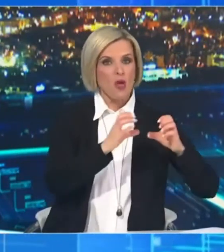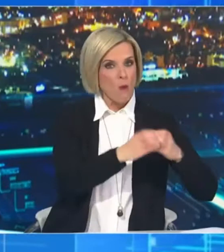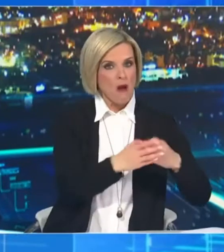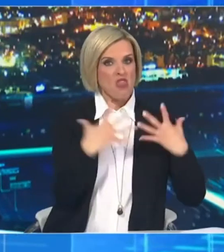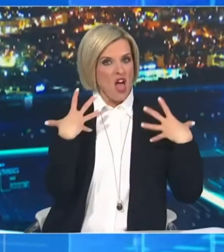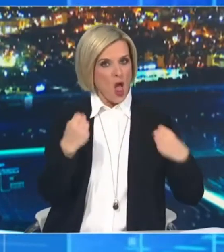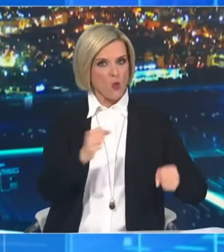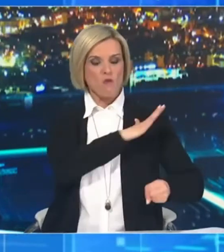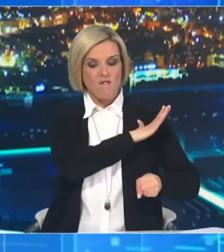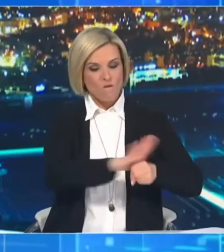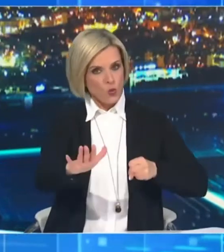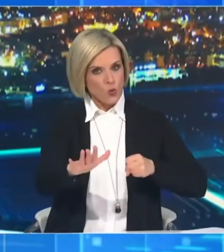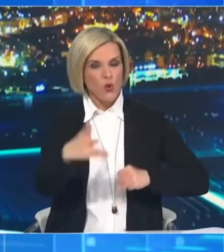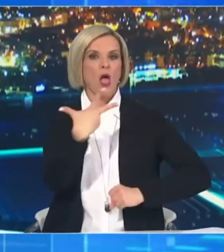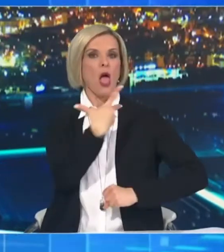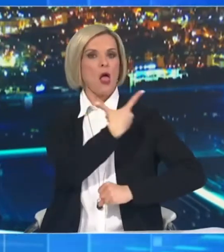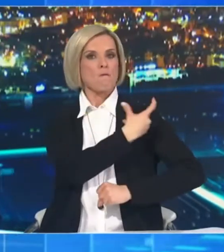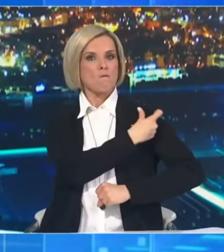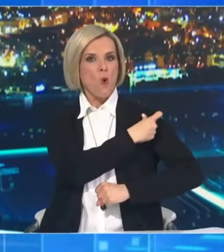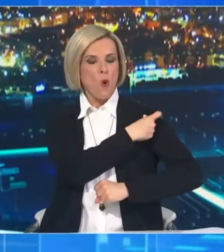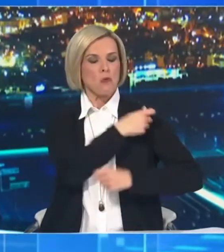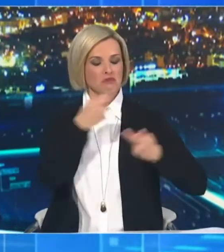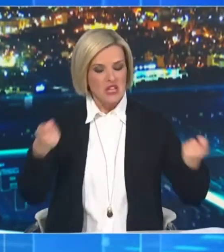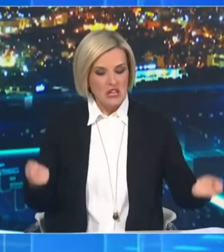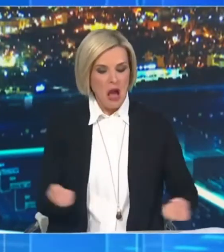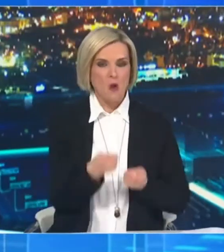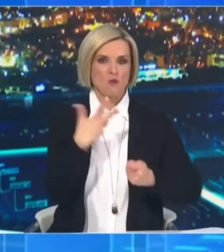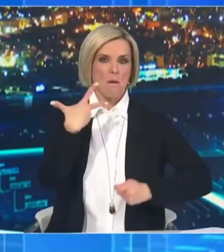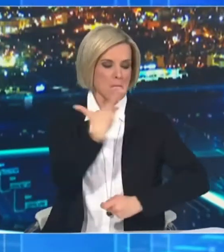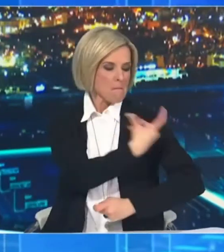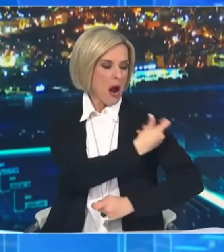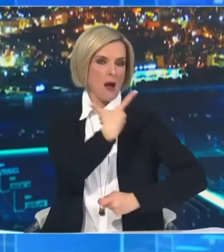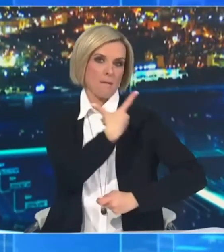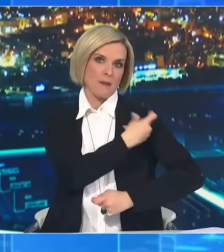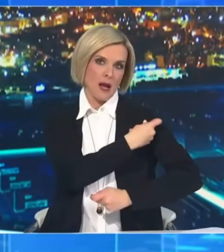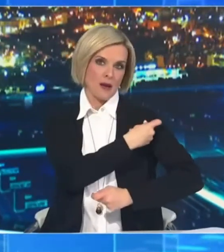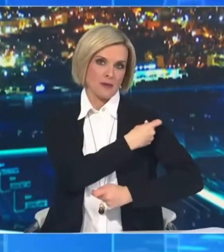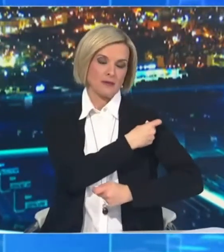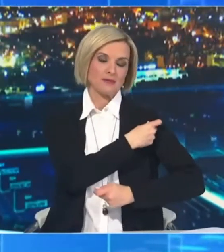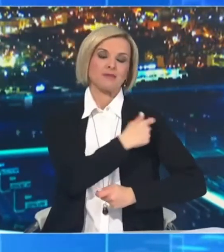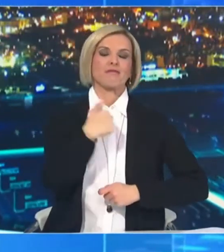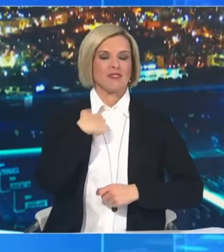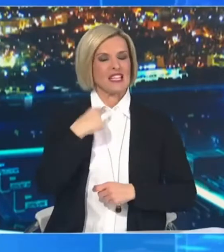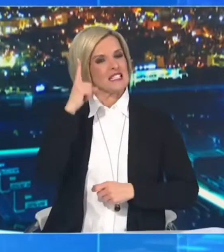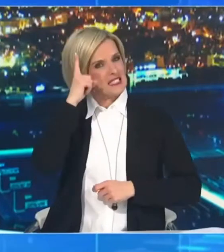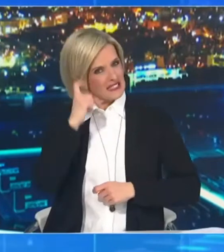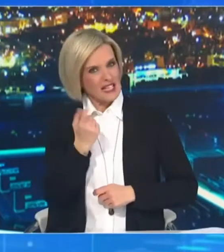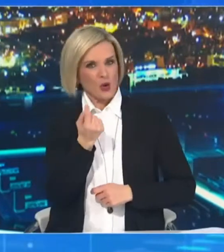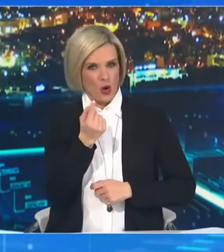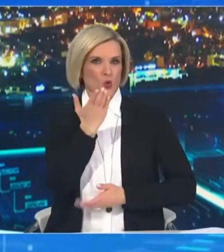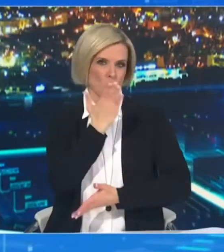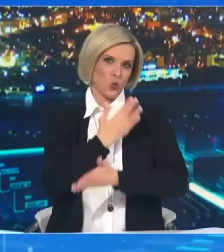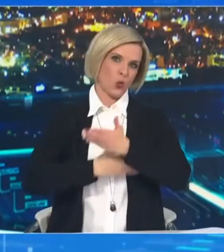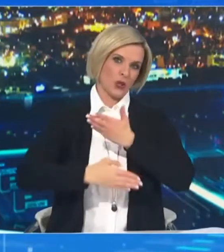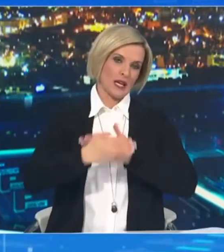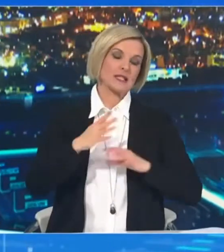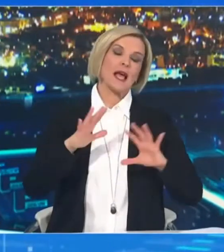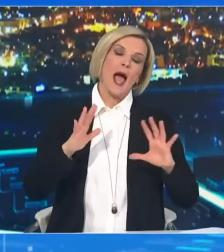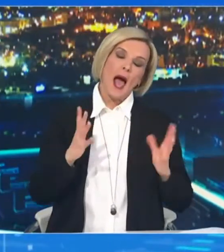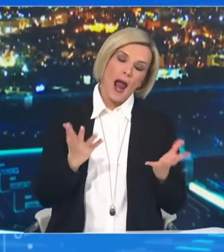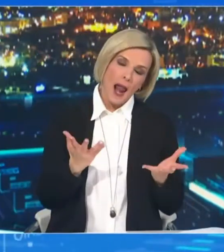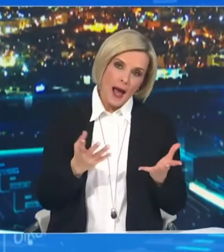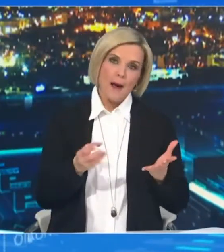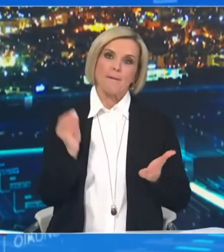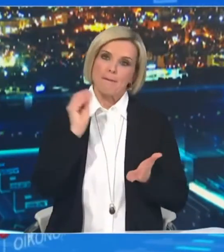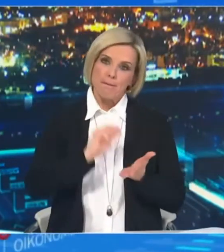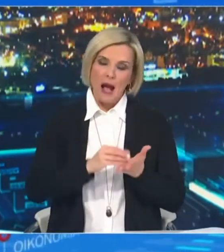εμβόλια, μεγάλος αριθμός εμβολίων. Ίσως είναι λίγο κουραστικό, αλλά θα μου επιτρέψετε